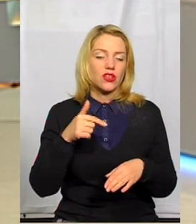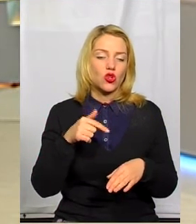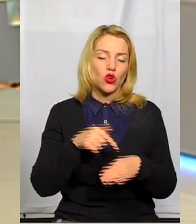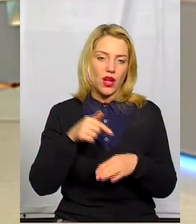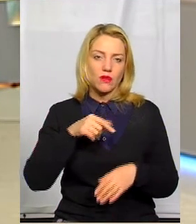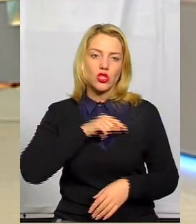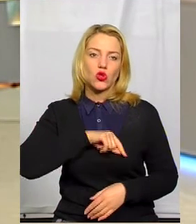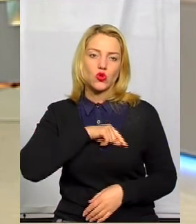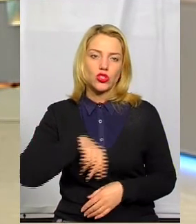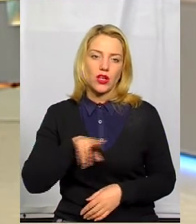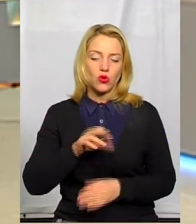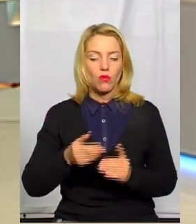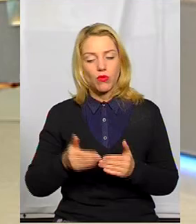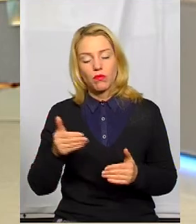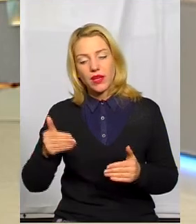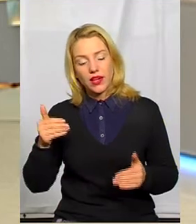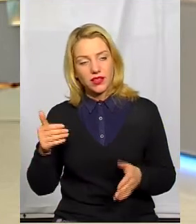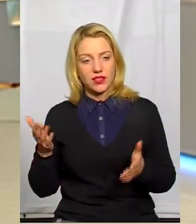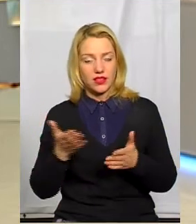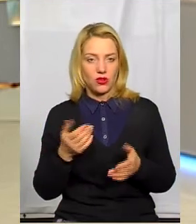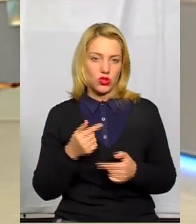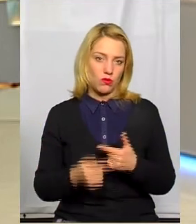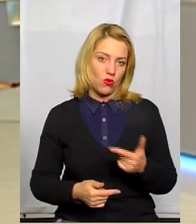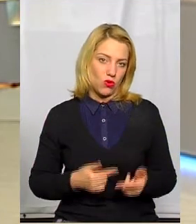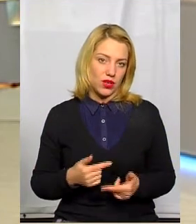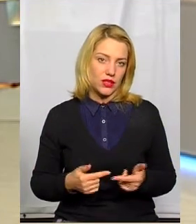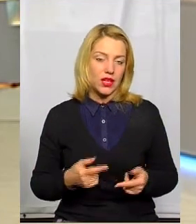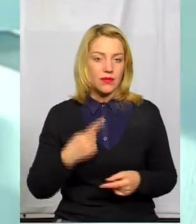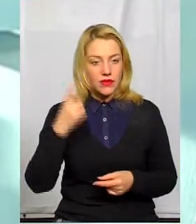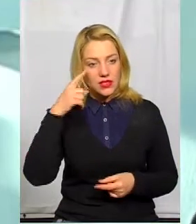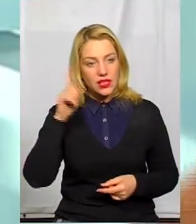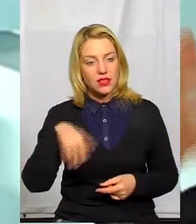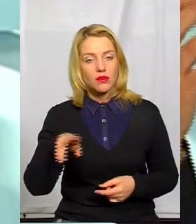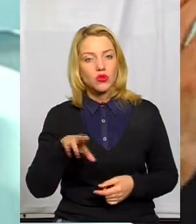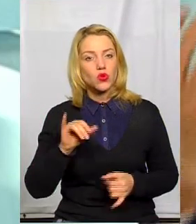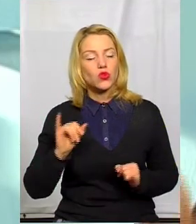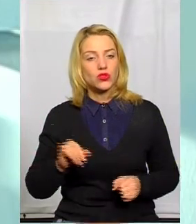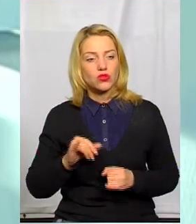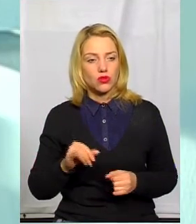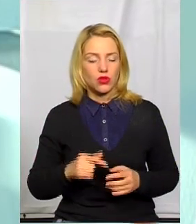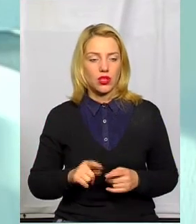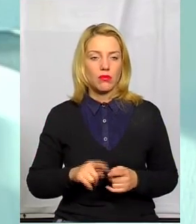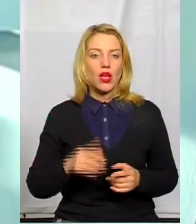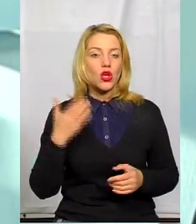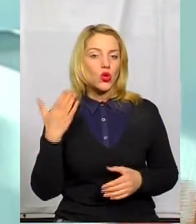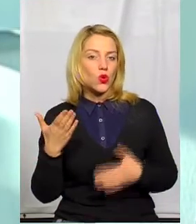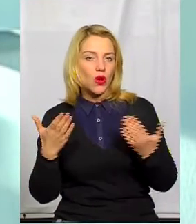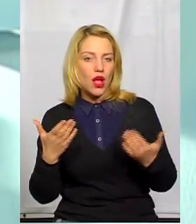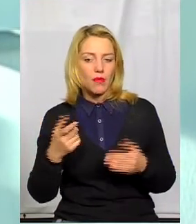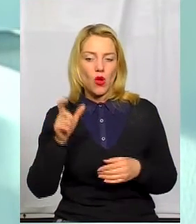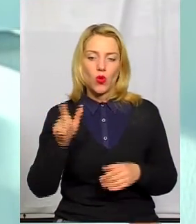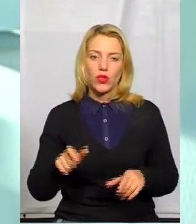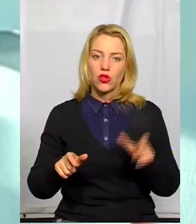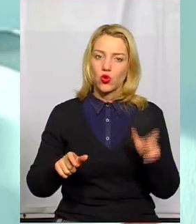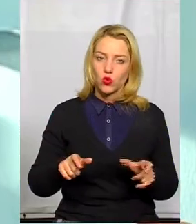попередніх, да, якихось поколінь, знаннями до історії, руками один до другого, значить, і